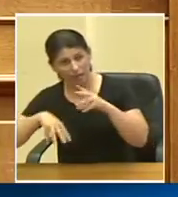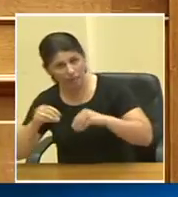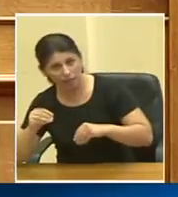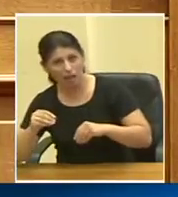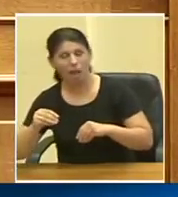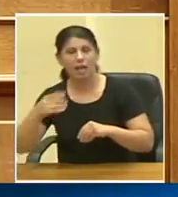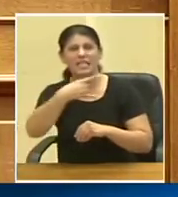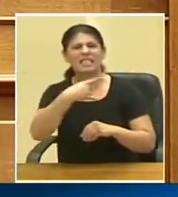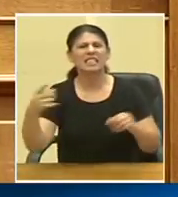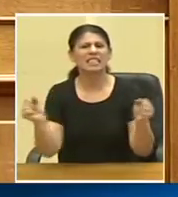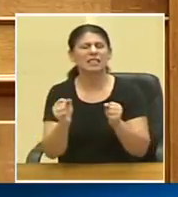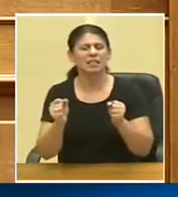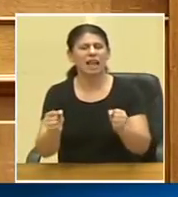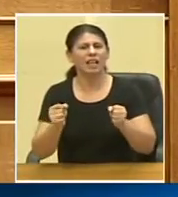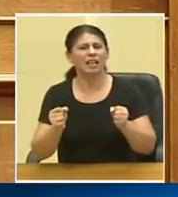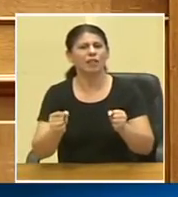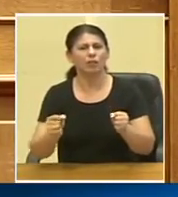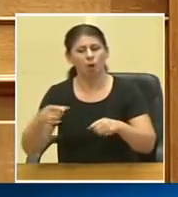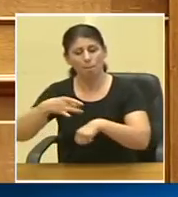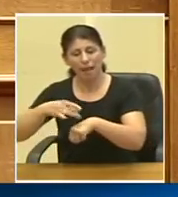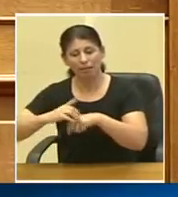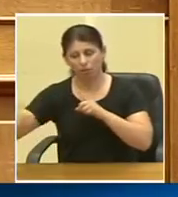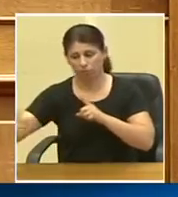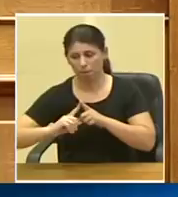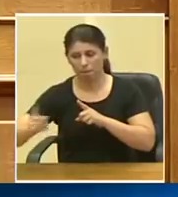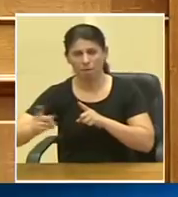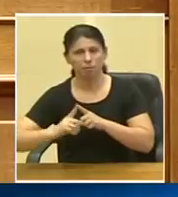Ζάκυνδο στην Πάτρα, σε πολύ και μικρό χρόνο,